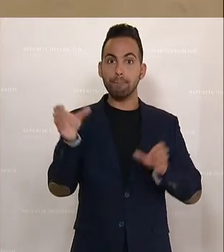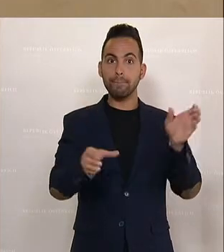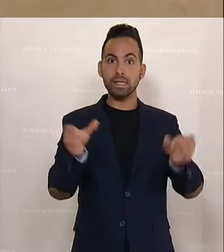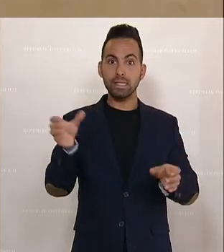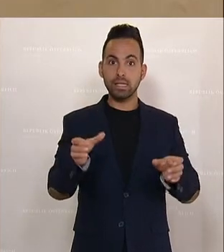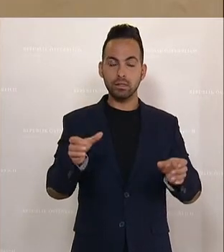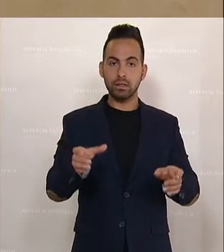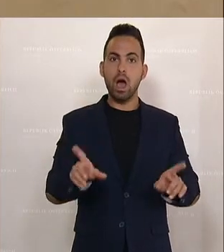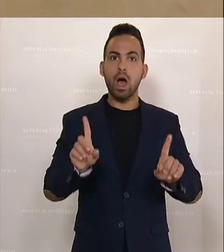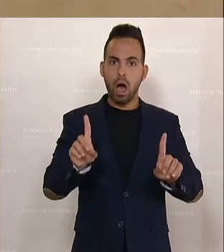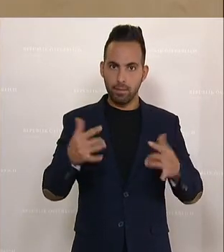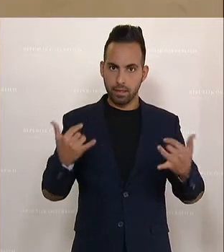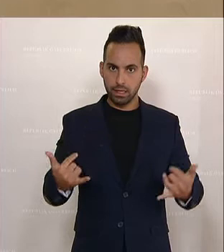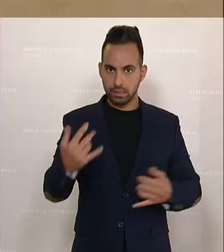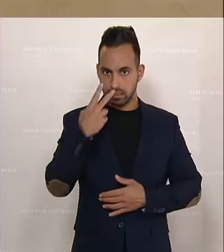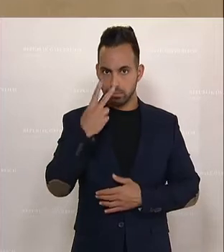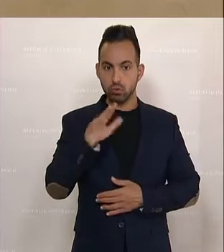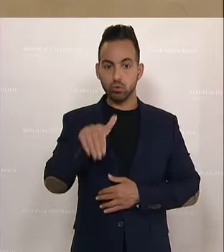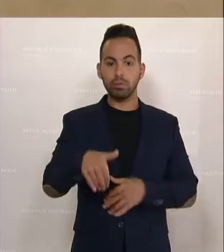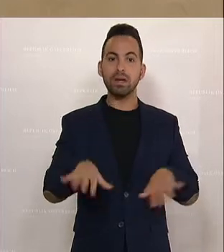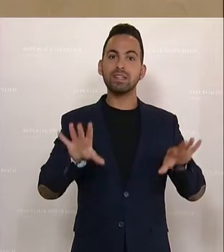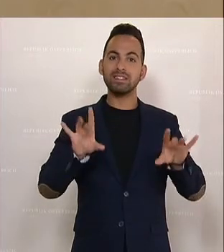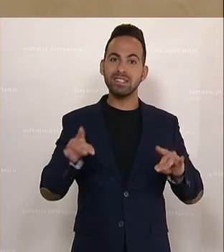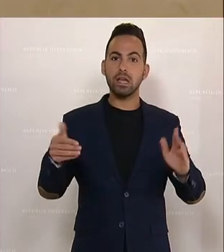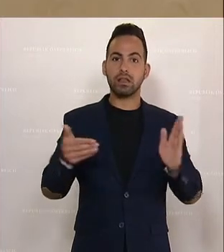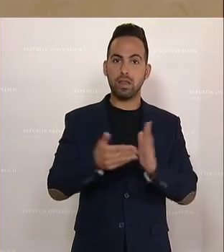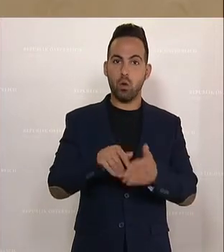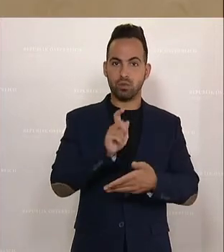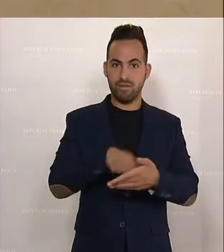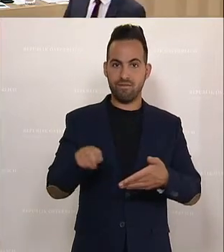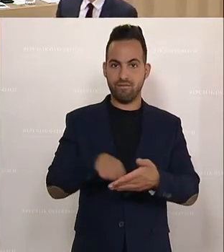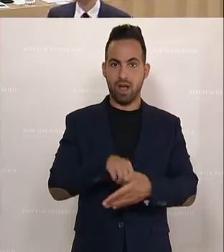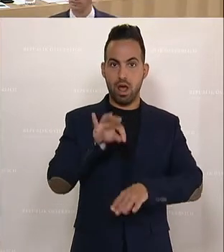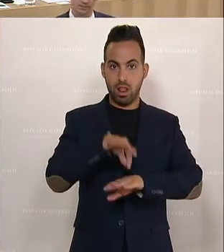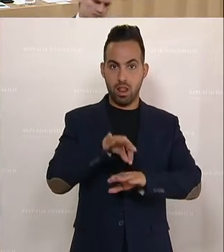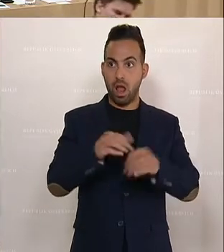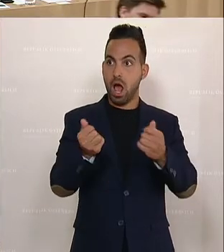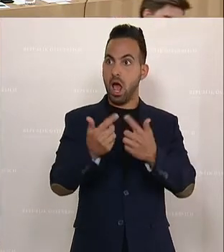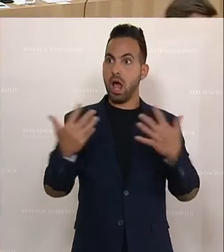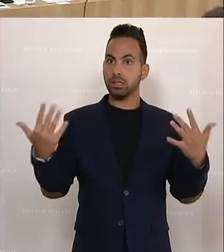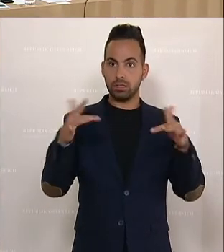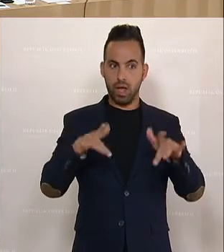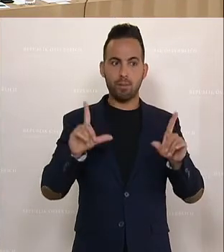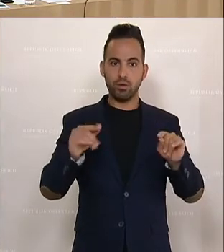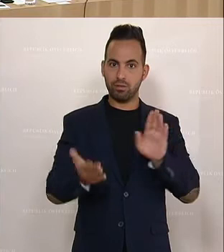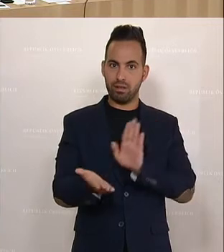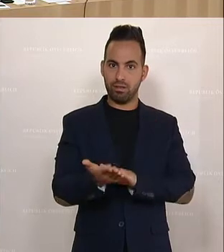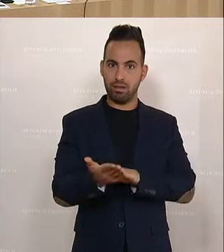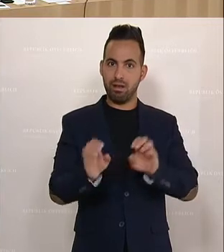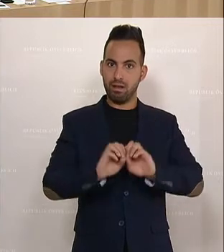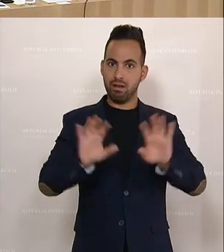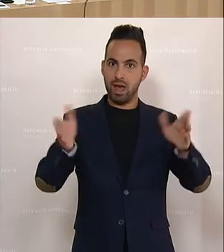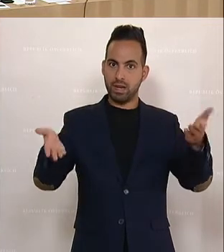stehen aber mehr als 10.000 Wahlärztinnen und Wahlärzte. Und damit ist auch klar, um welche